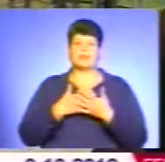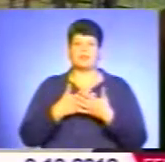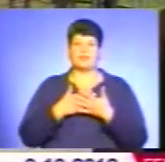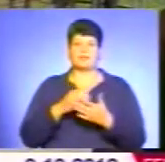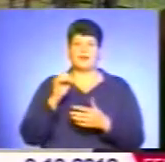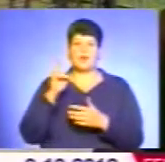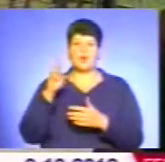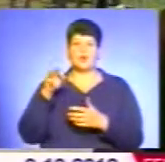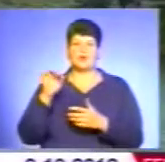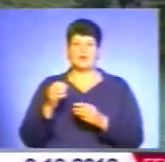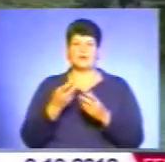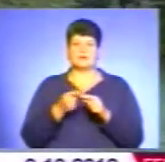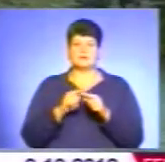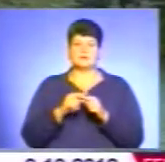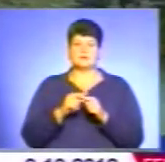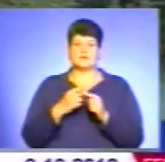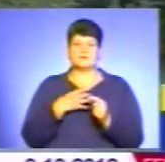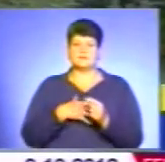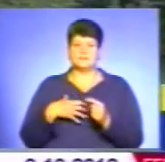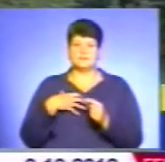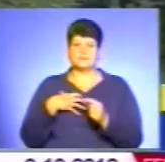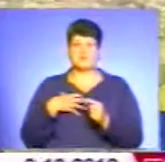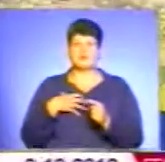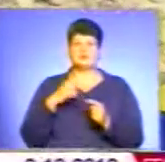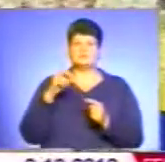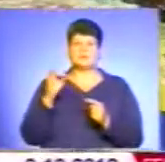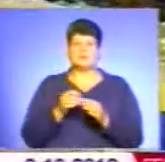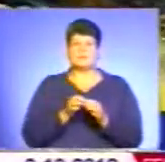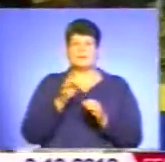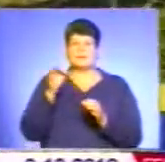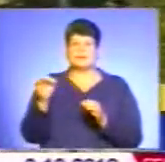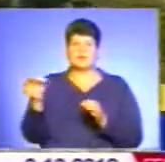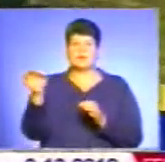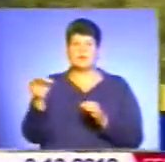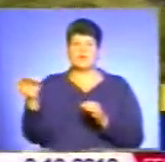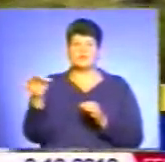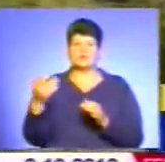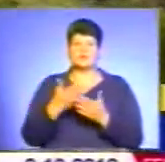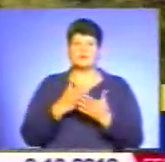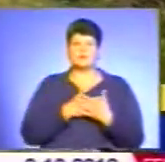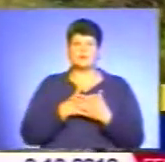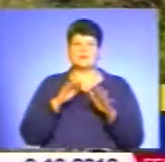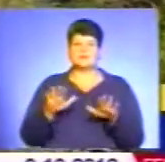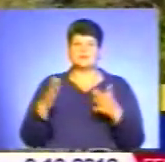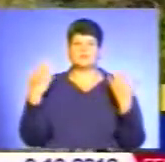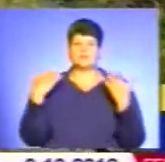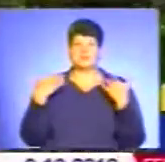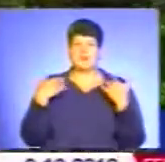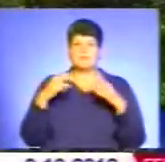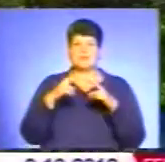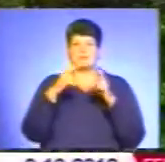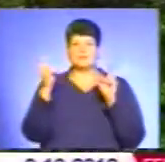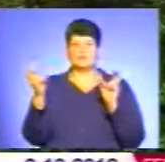і потрібно берегти. Через міст перейти Зборівське озеро – улюблене місце відпочинку жителів. А під мостом, власне,